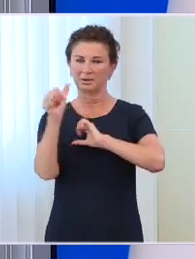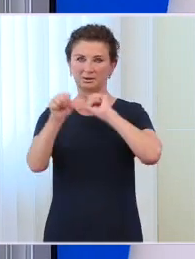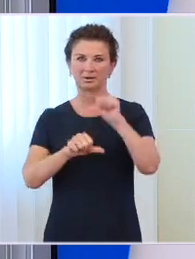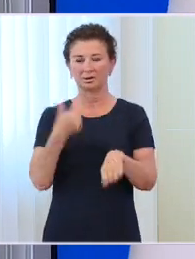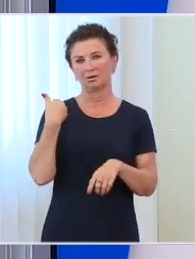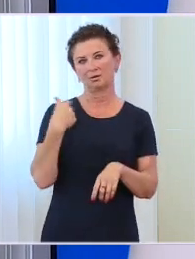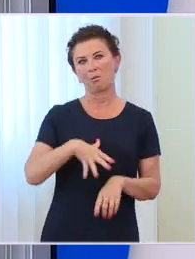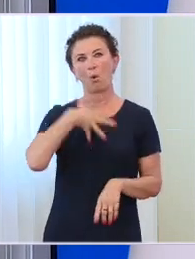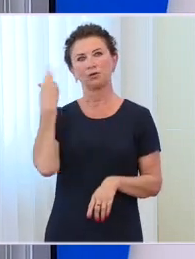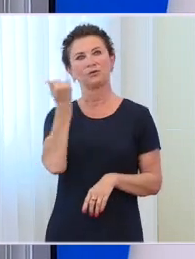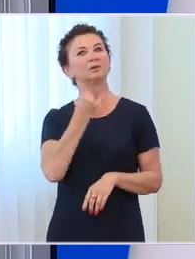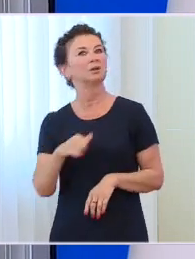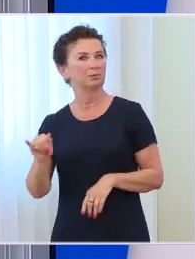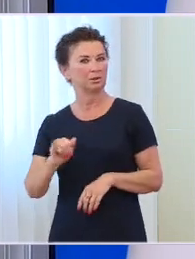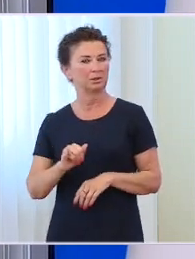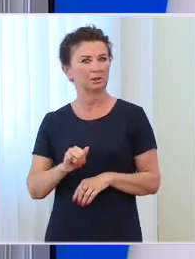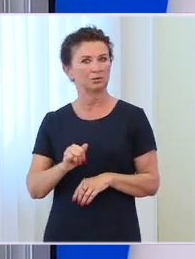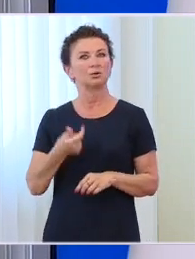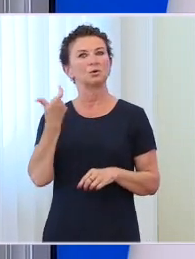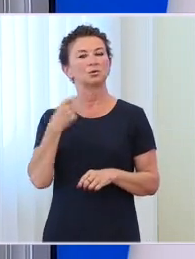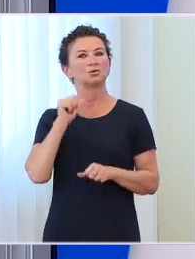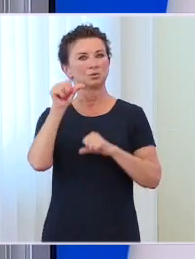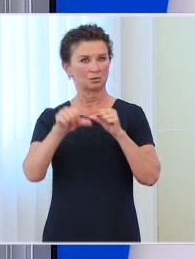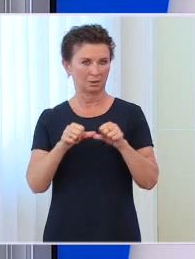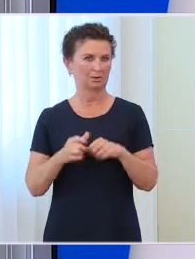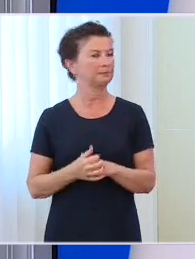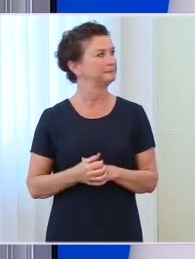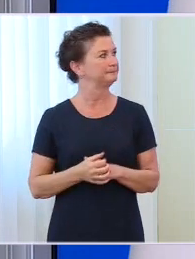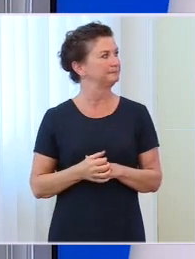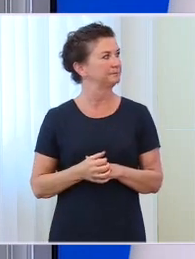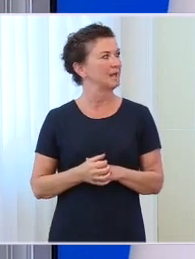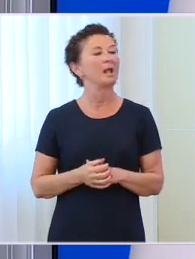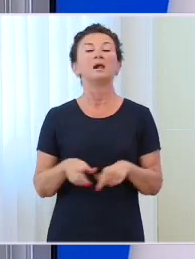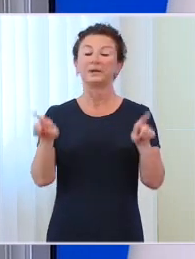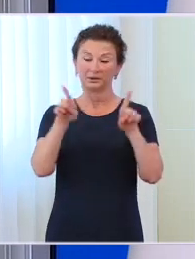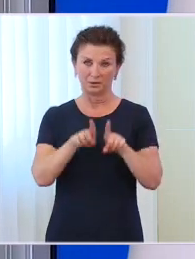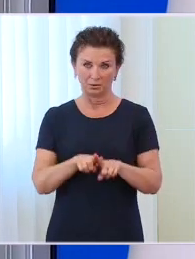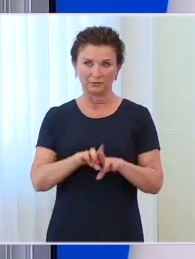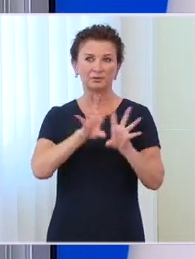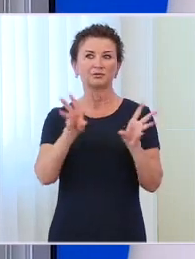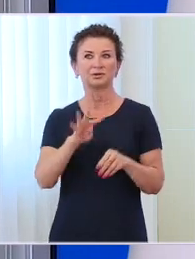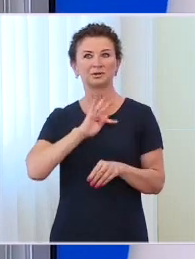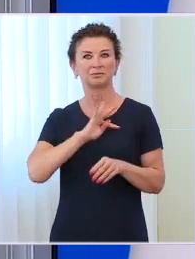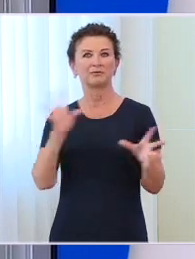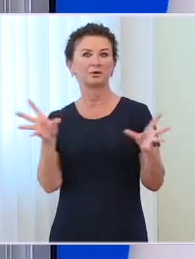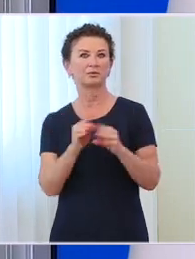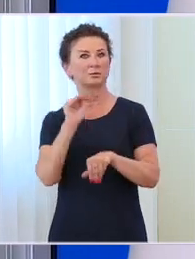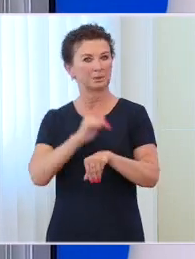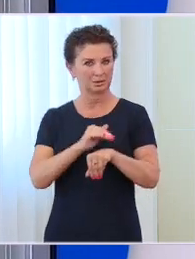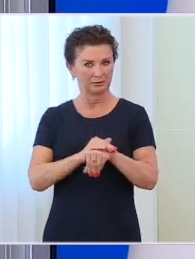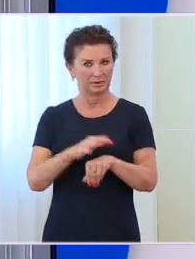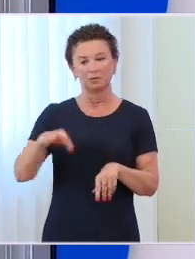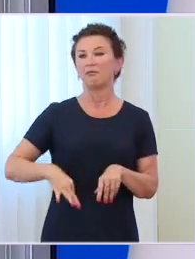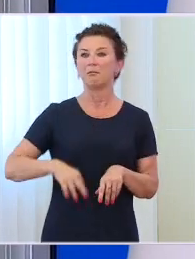Wreszcie także wszystkim swoim pracownikom, wpadł dyrektorowi Robercie Kostro, który naprawdę heroicznie walczył o każdego dnia,